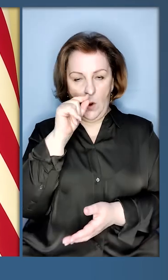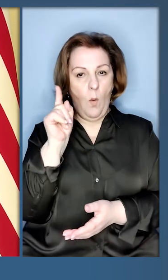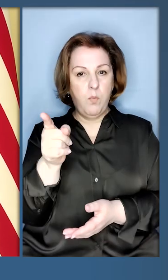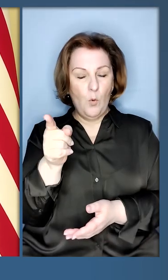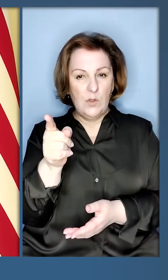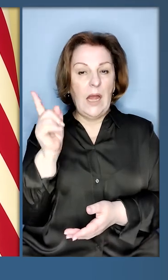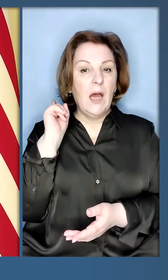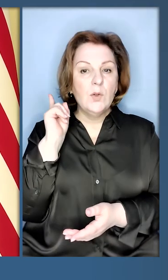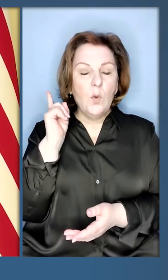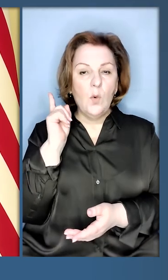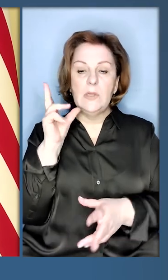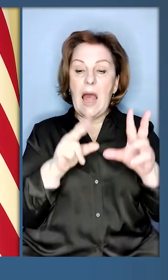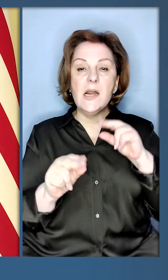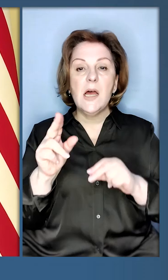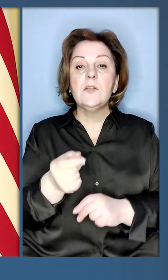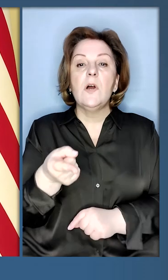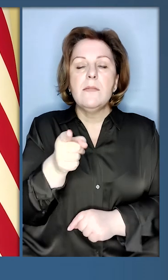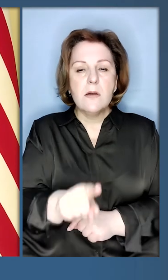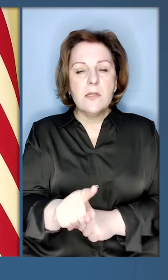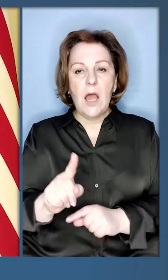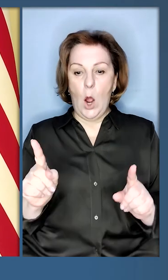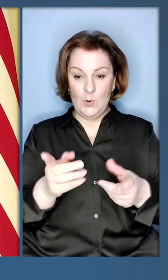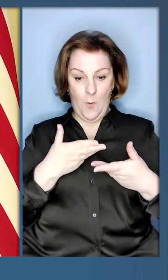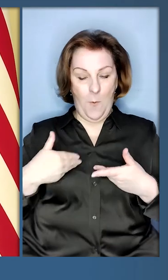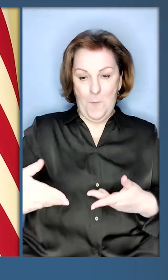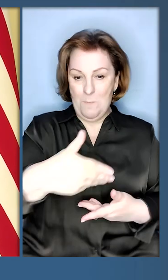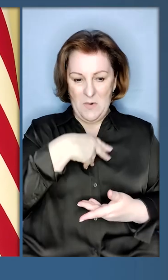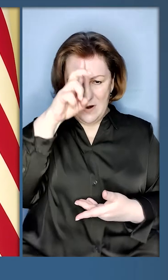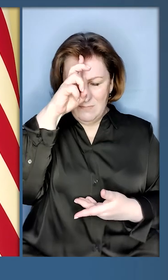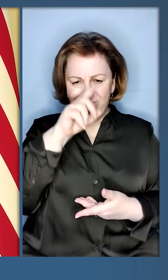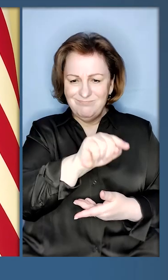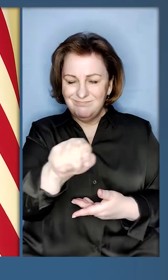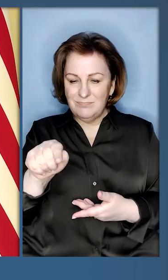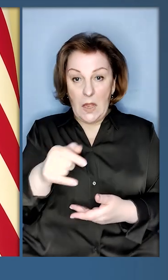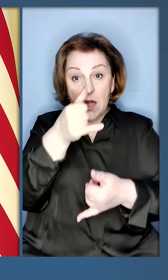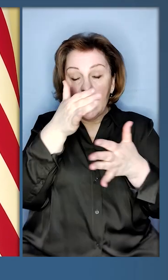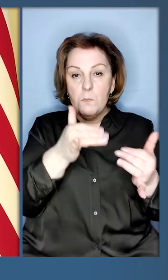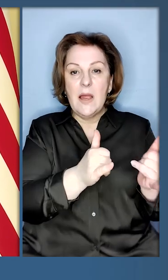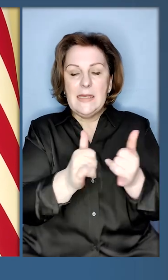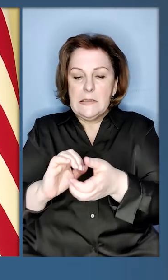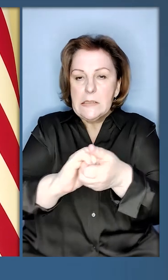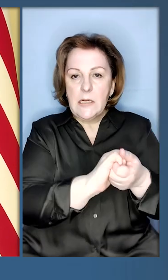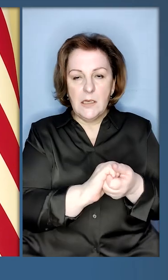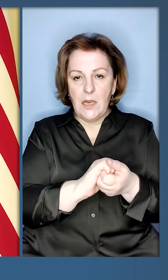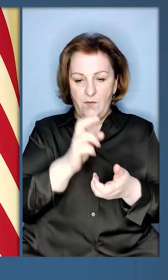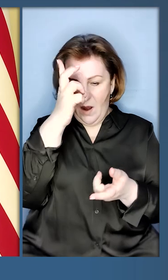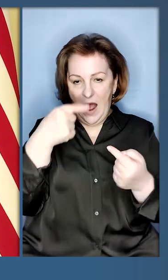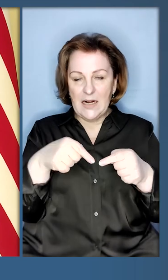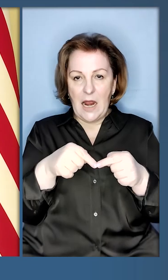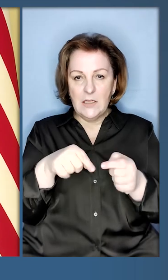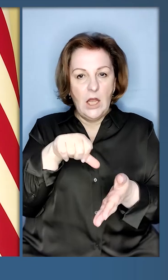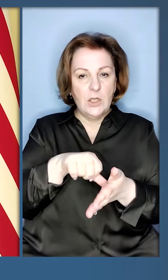тоді розраховував на те, що ми не зможемо забезпечити єдність країн-членів